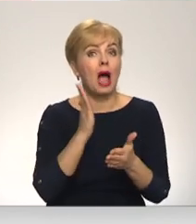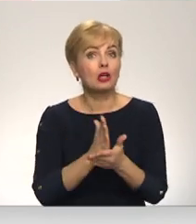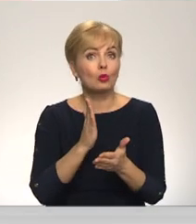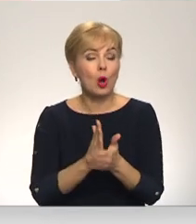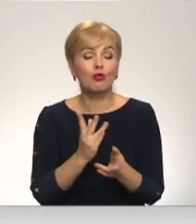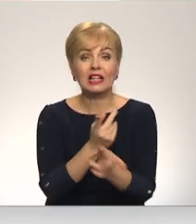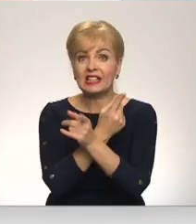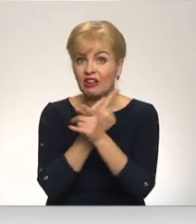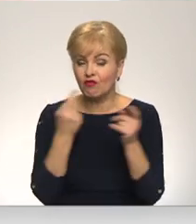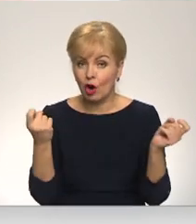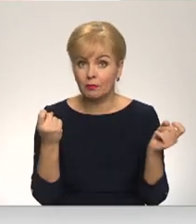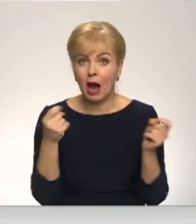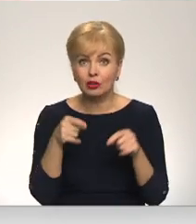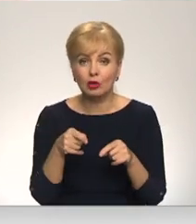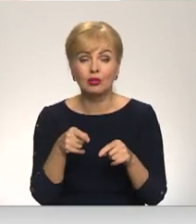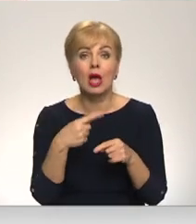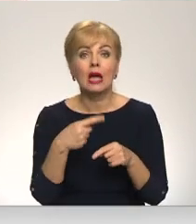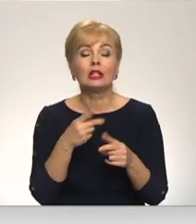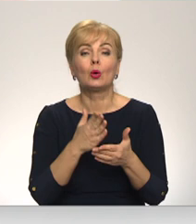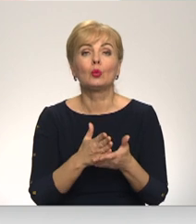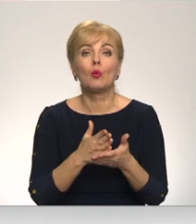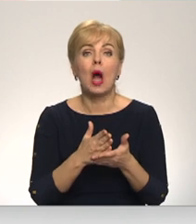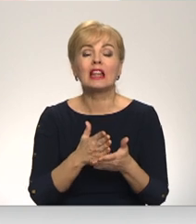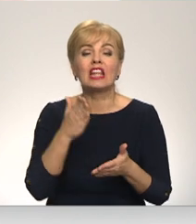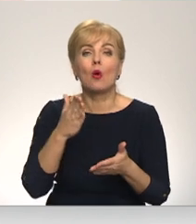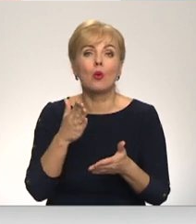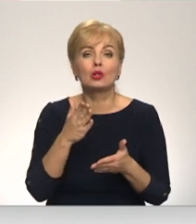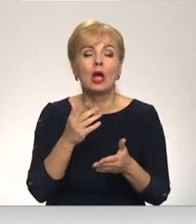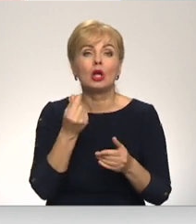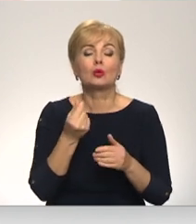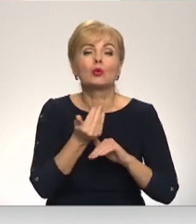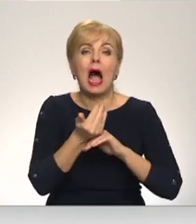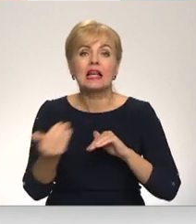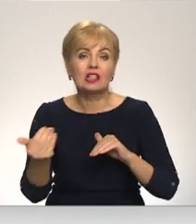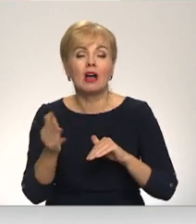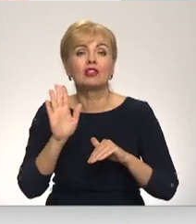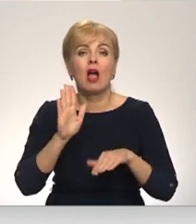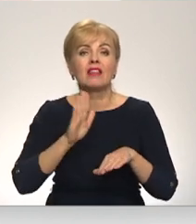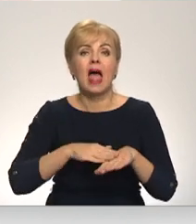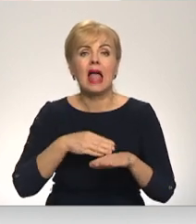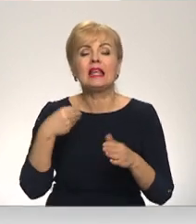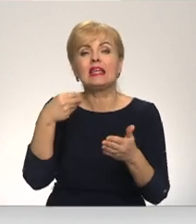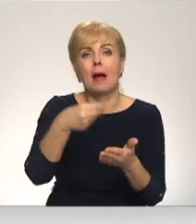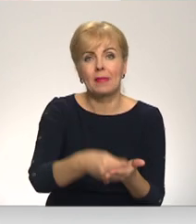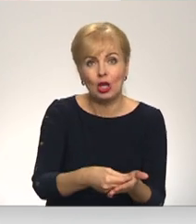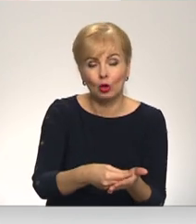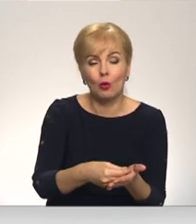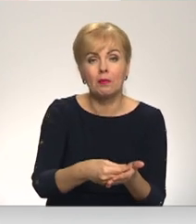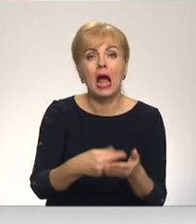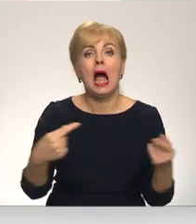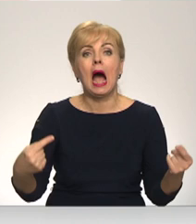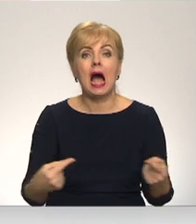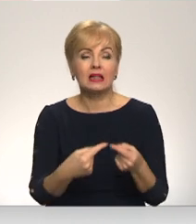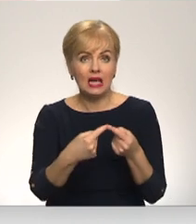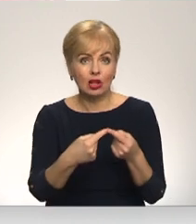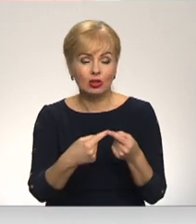informācijas tur ir notikusi tāda neliela aizkavēšanās ar iepirkumu un attiecīgi